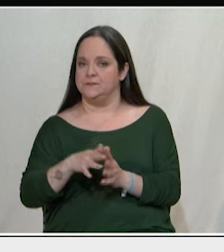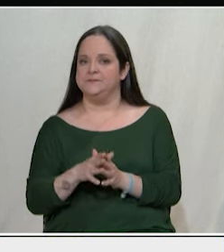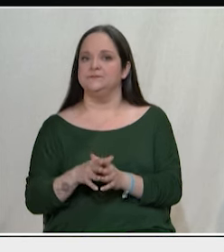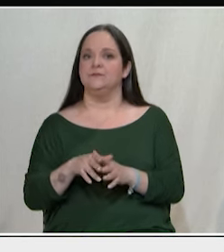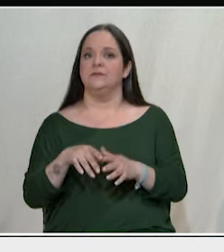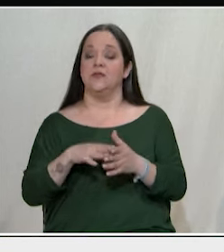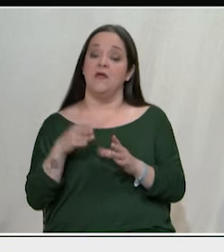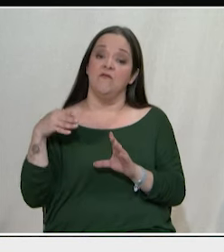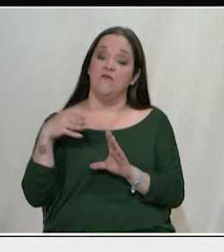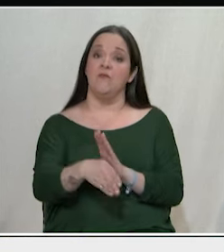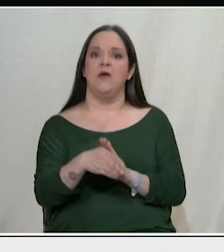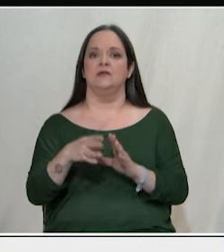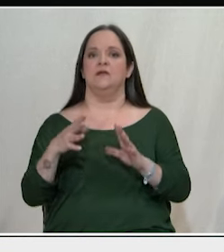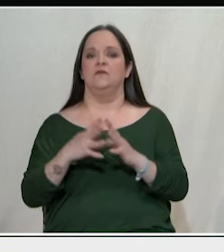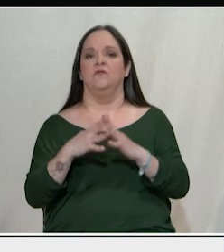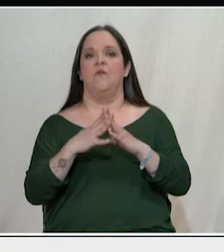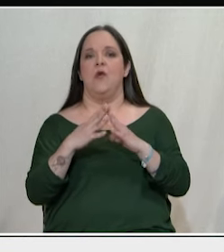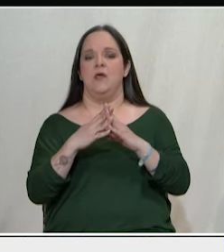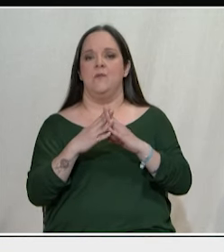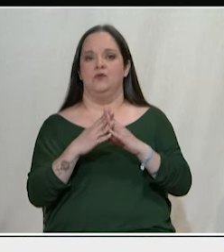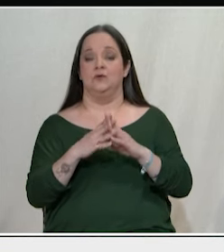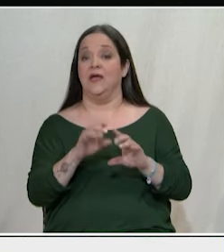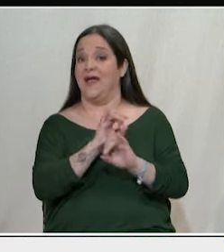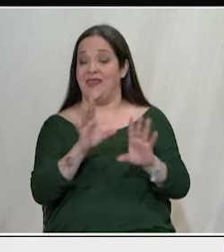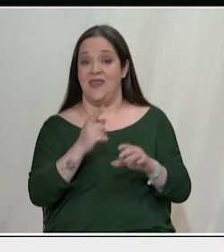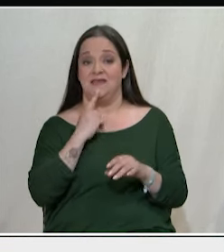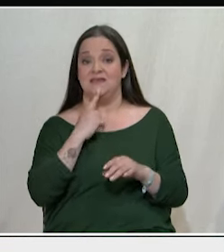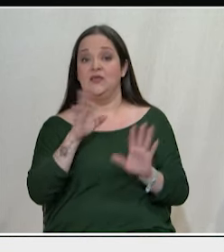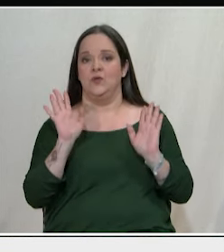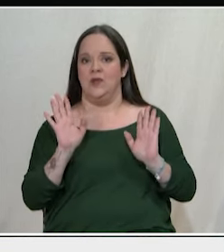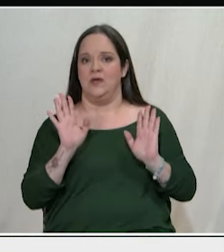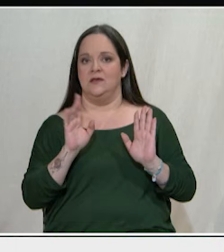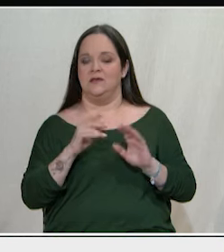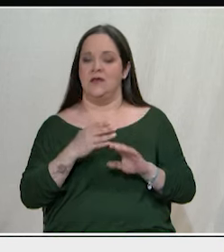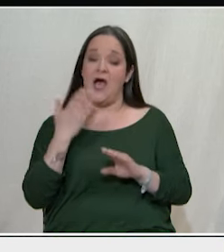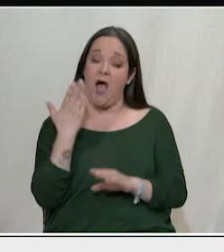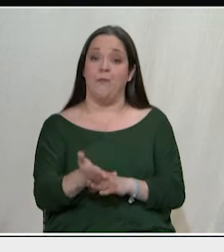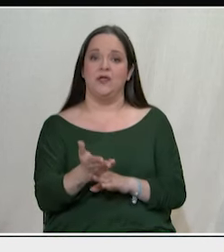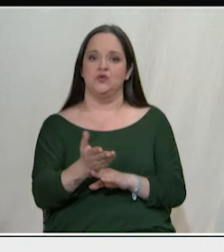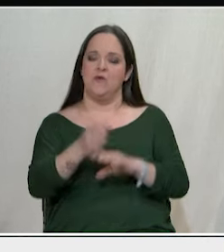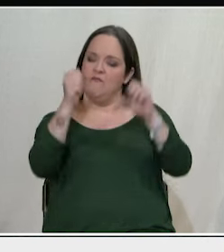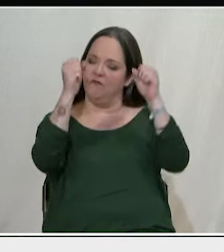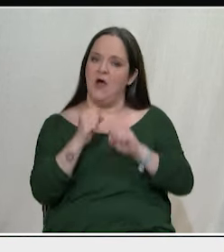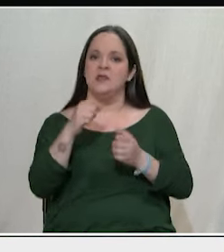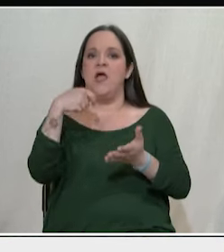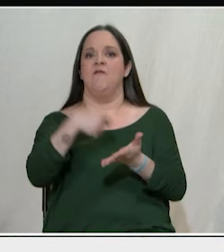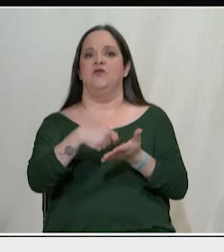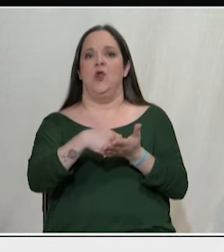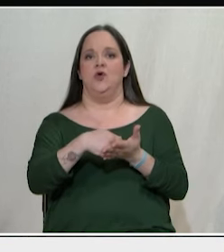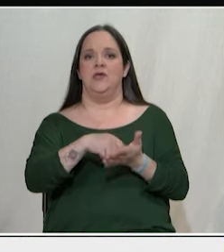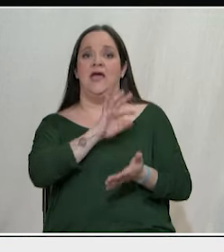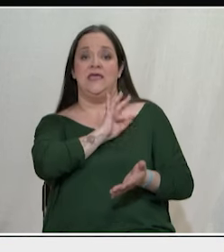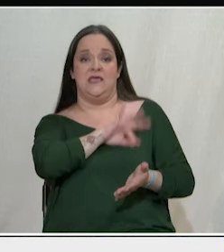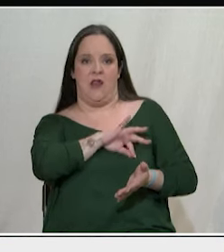κάτι που δεν λέγεται σχεδόν από καμία πολιτική δύναμη επιβάλλοντας μια βαριά φορολογία στα κέρδη, στο μεγάλο